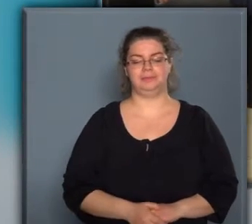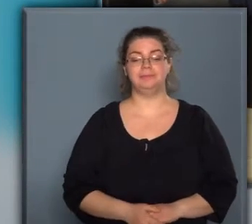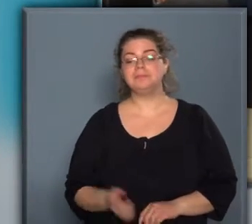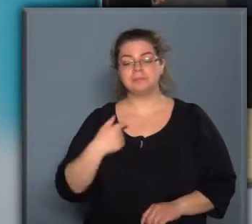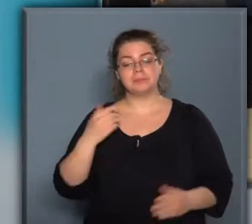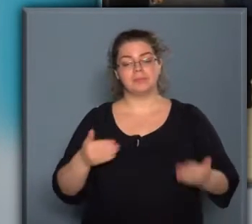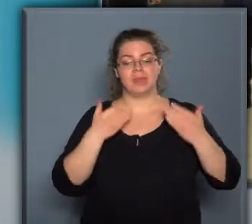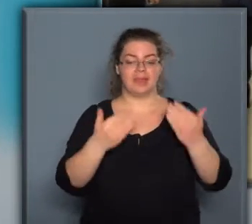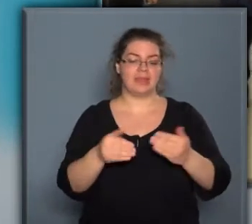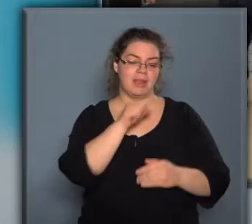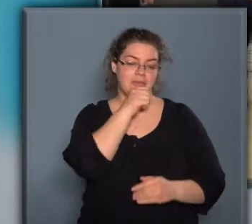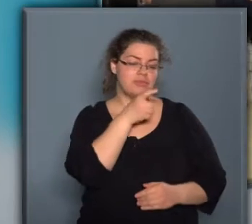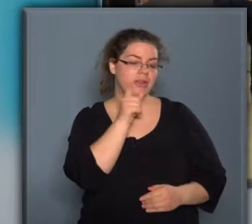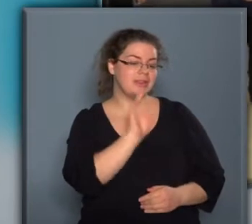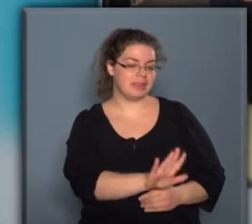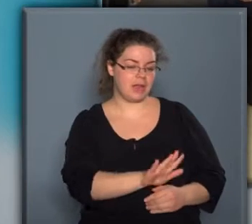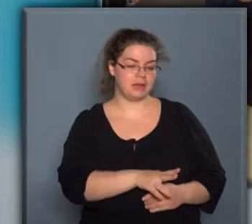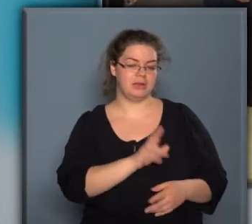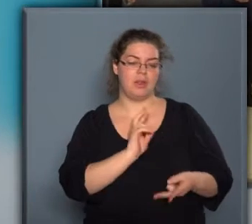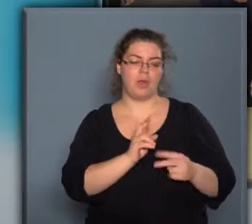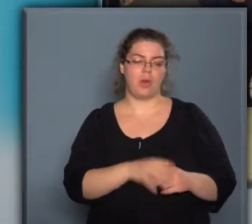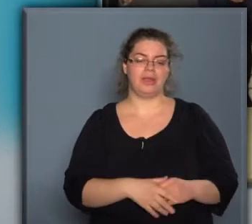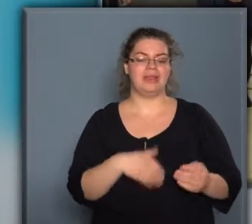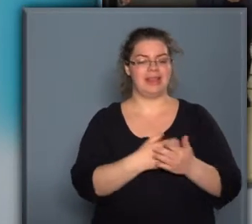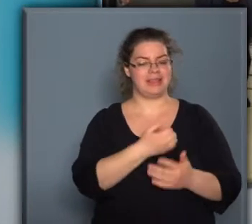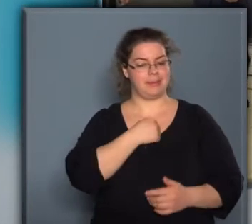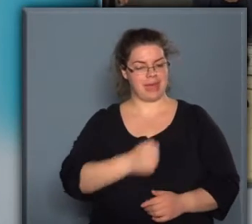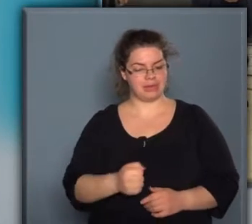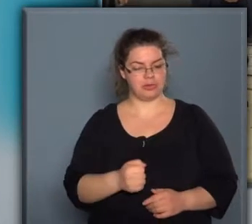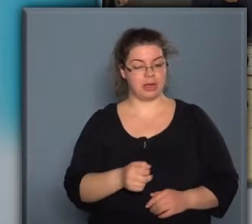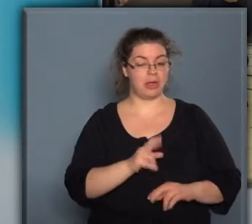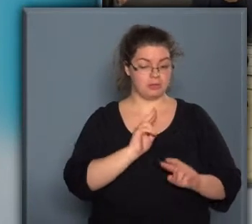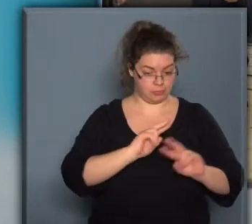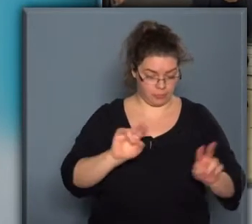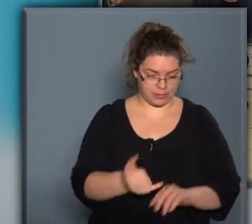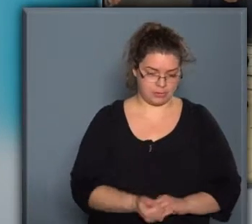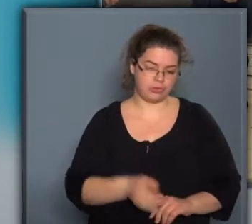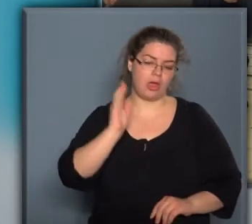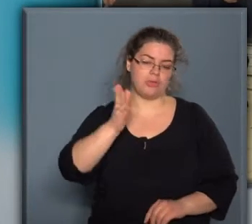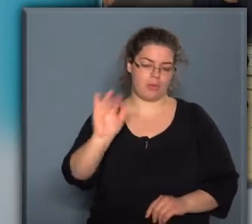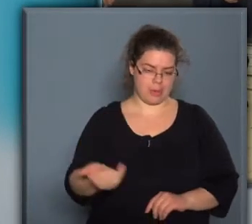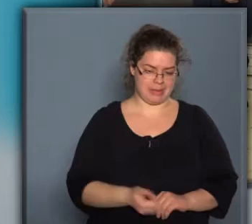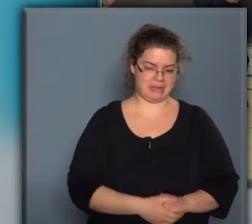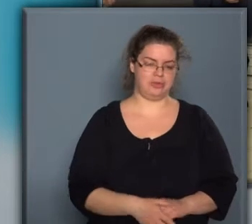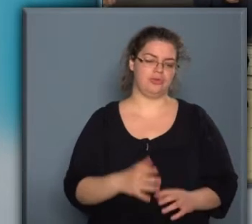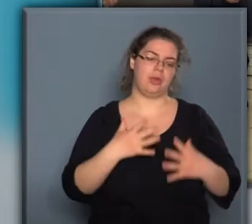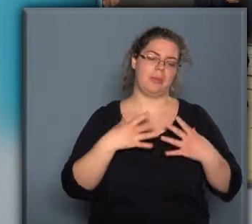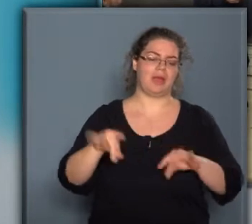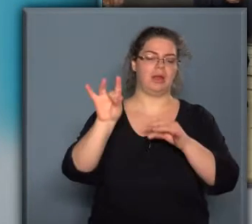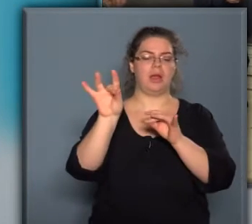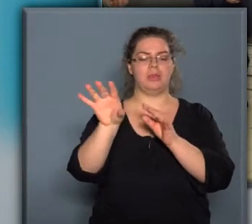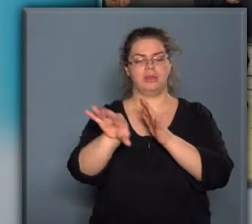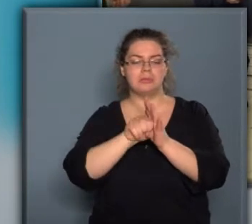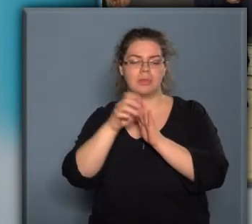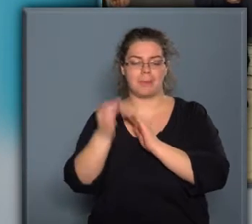Én ezt kívánom a Sacinak, hogy legyen bátorsága, ahogy van is, a jövőben is, megragadni a